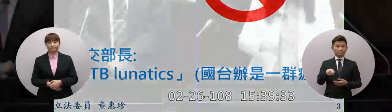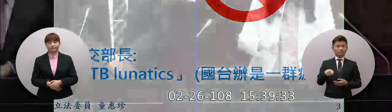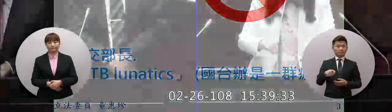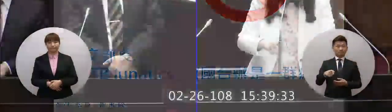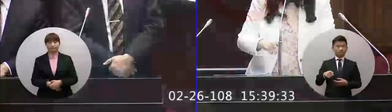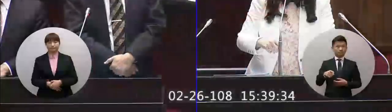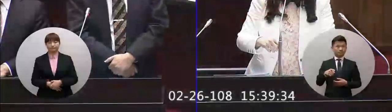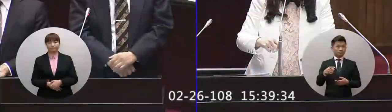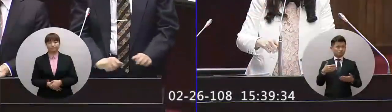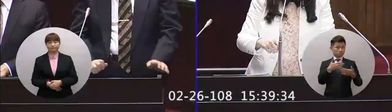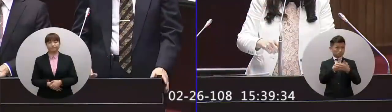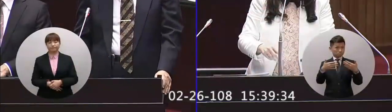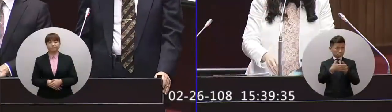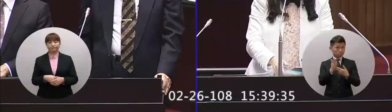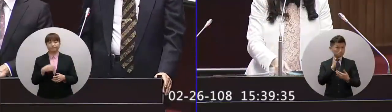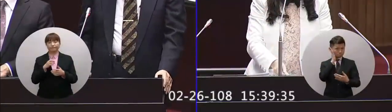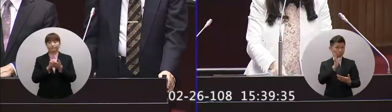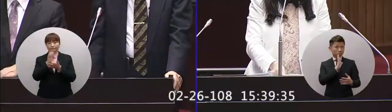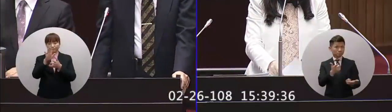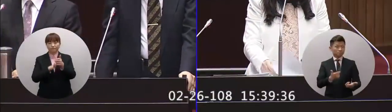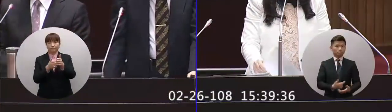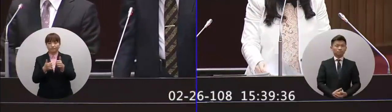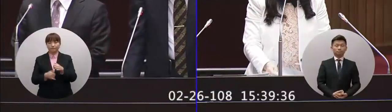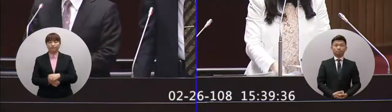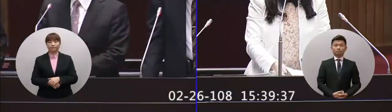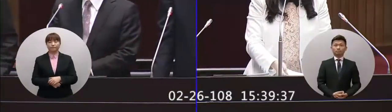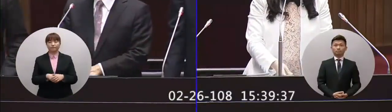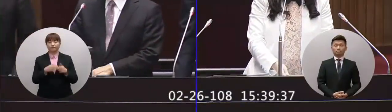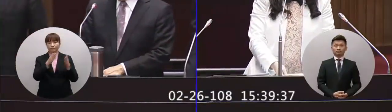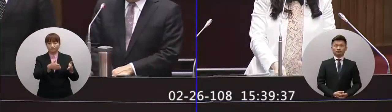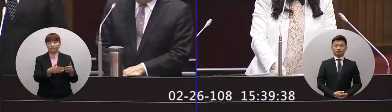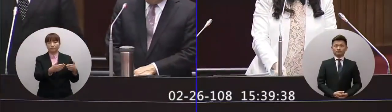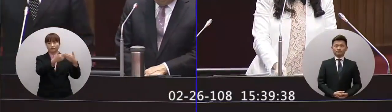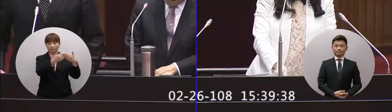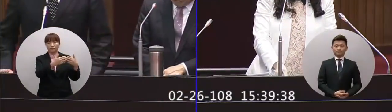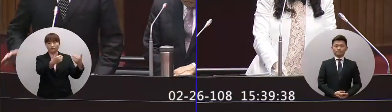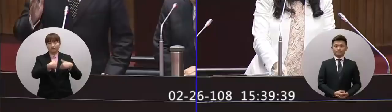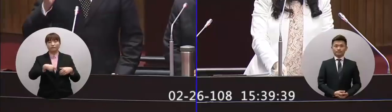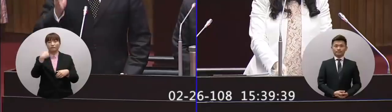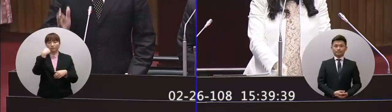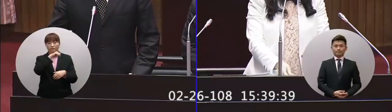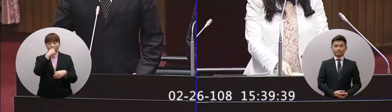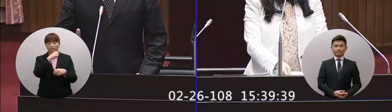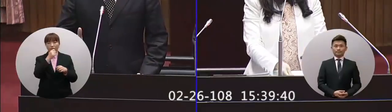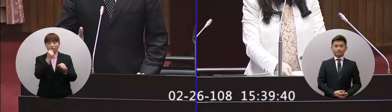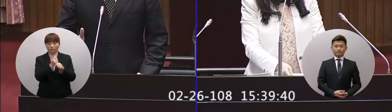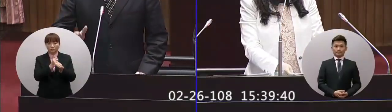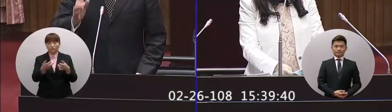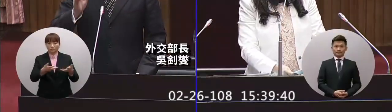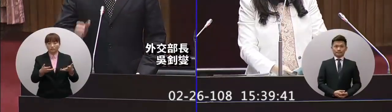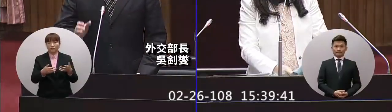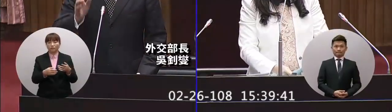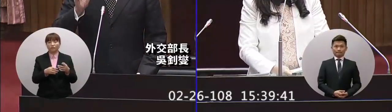正常的交流嗎我跟同委員報告是就是有關於中國對我們台灣的所做的這些